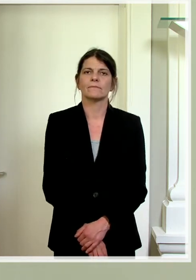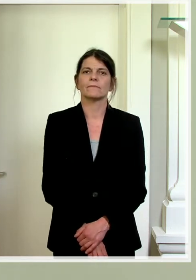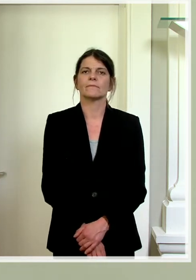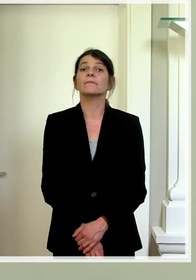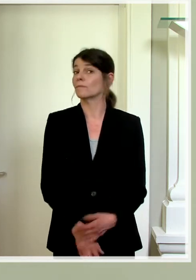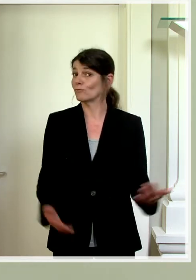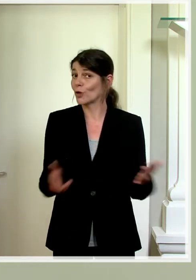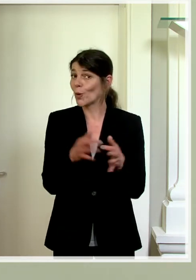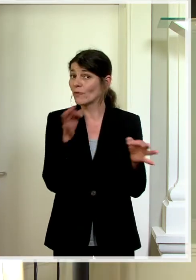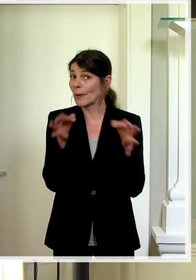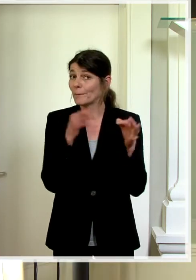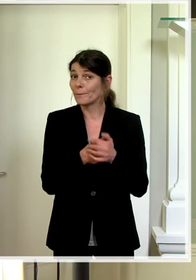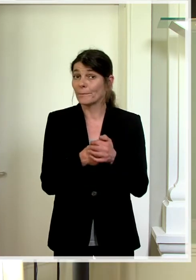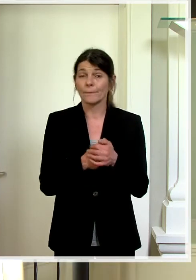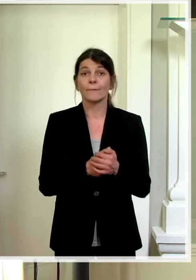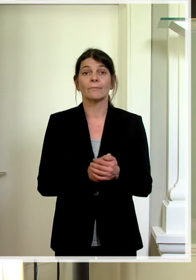Weitere Fragen?